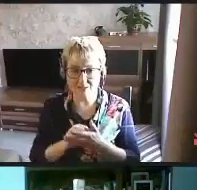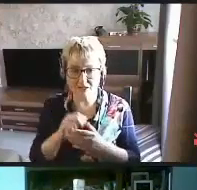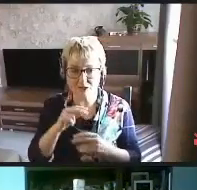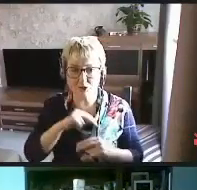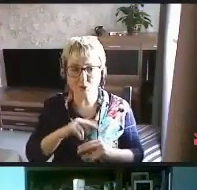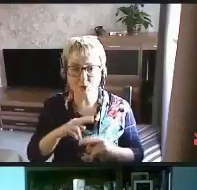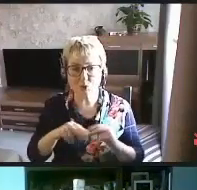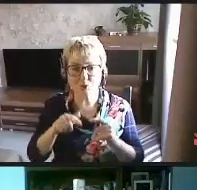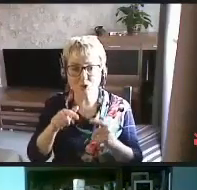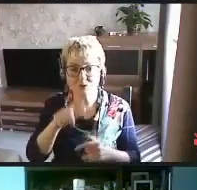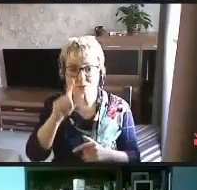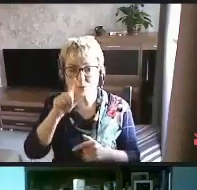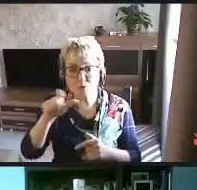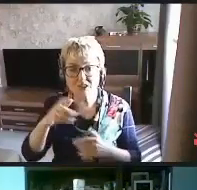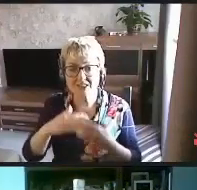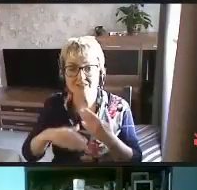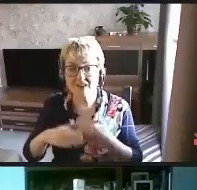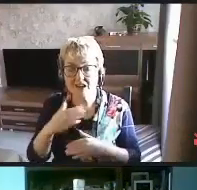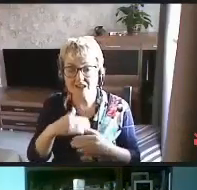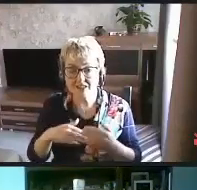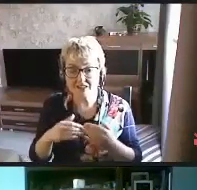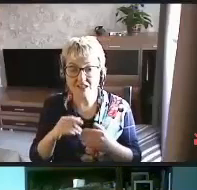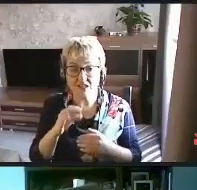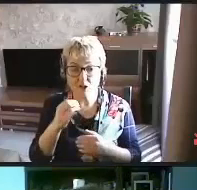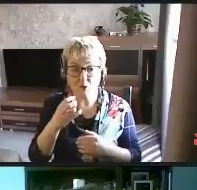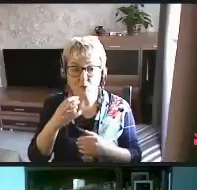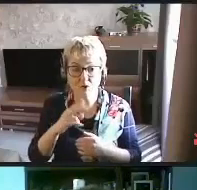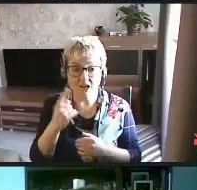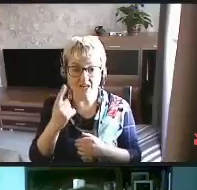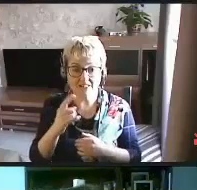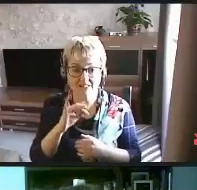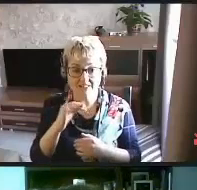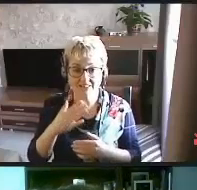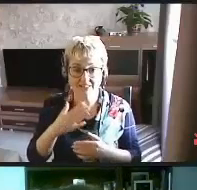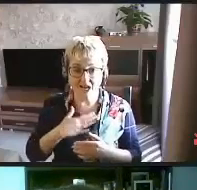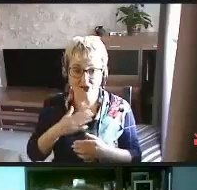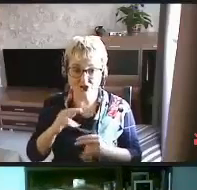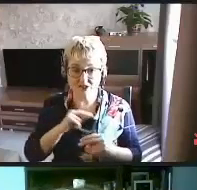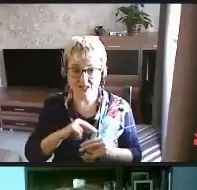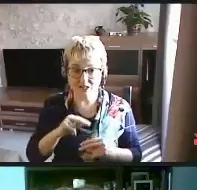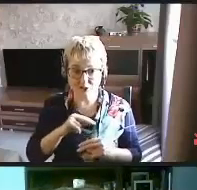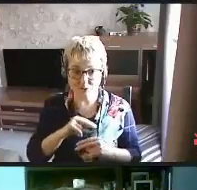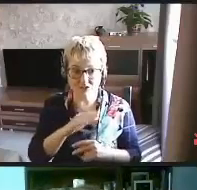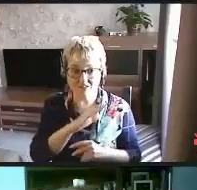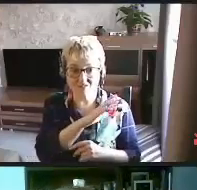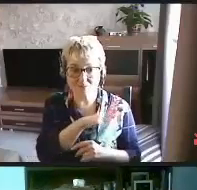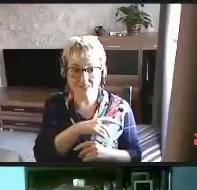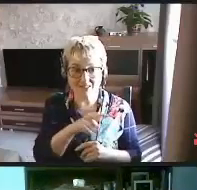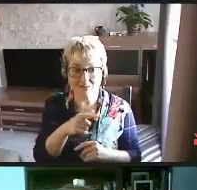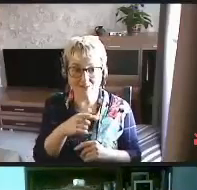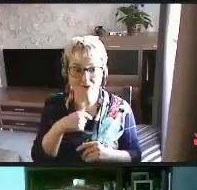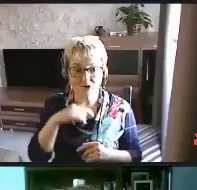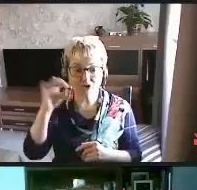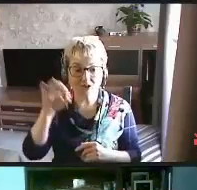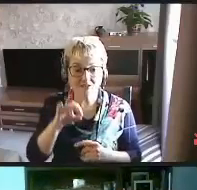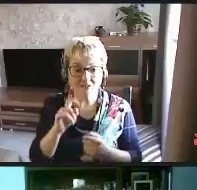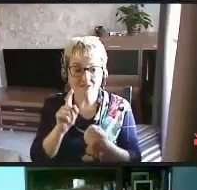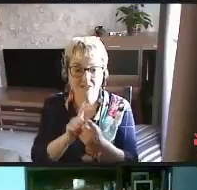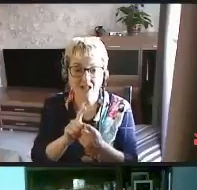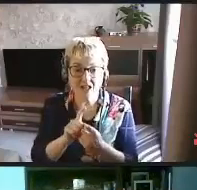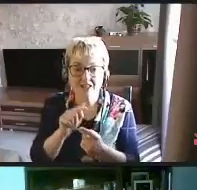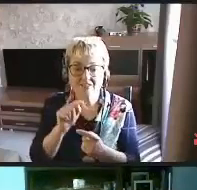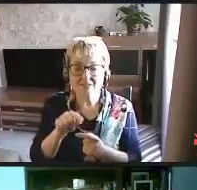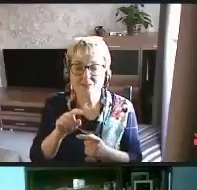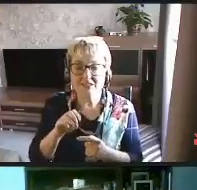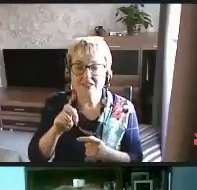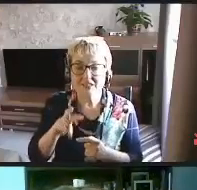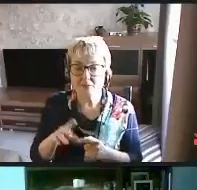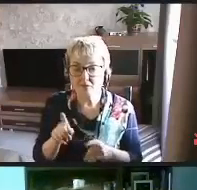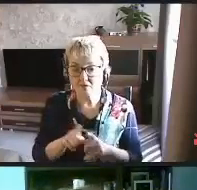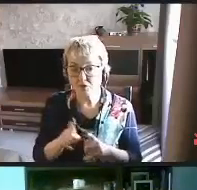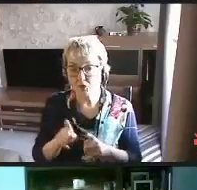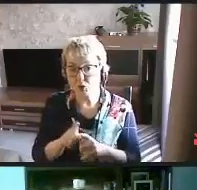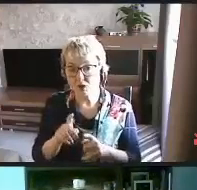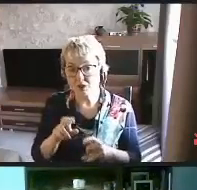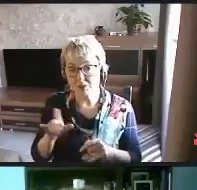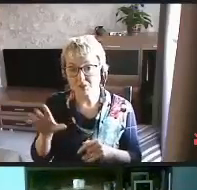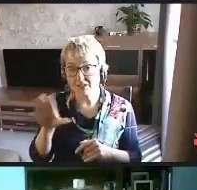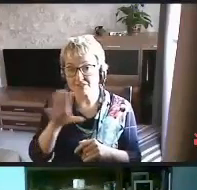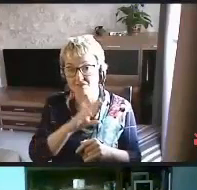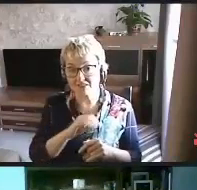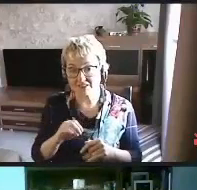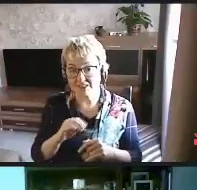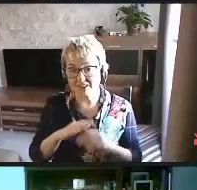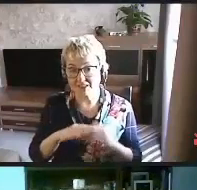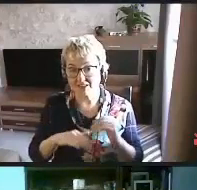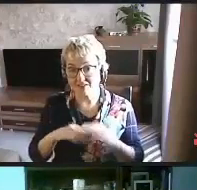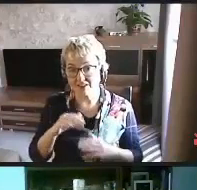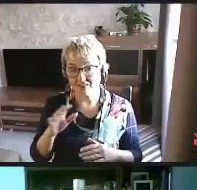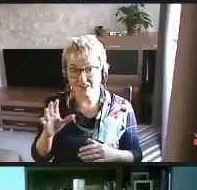трудоустройством людей с МВ-11, как раз Юля один из наших сотрудников в Питере. И мы часто сталкиваемся с тем, что вроде бы все по всем